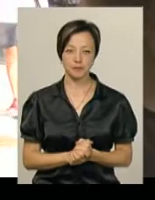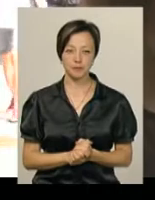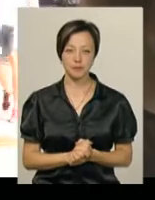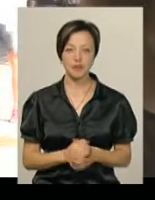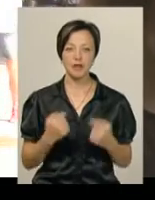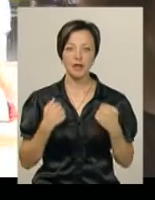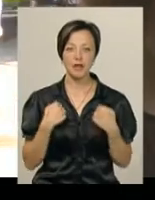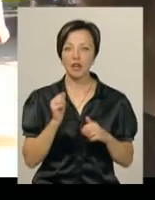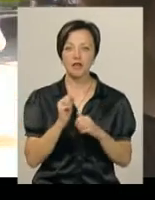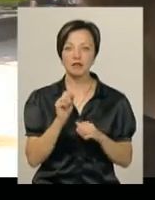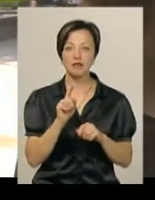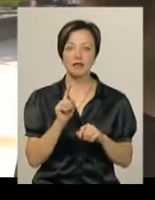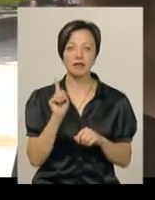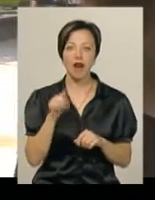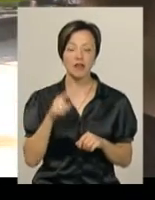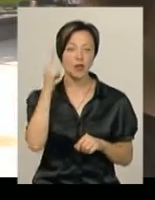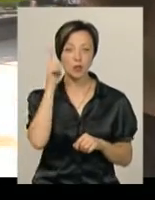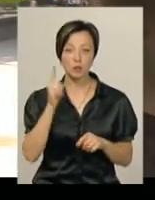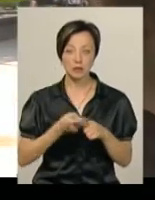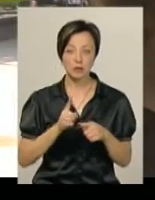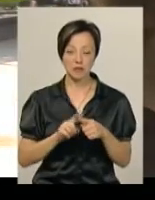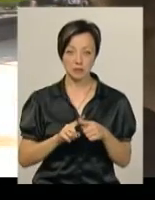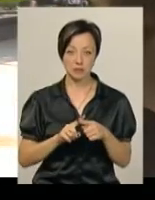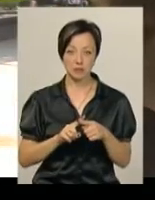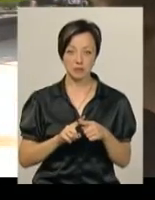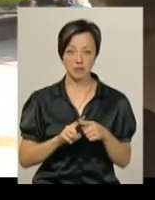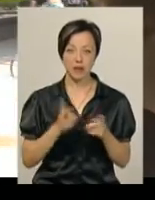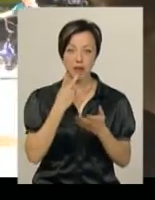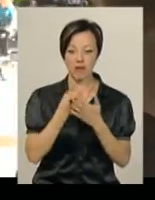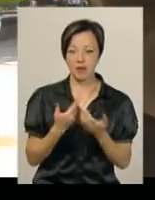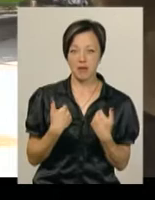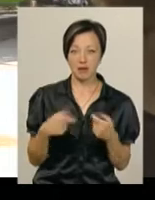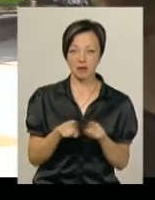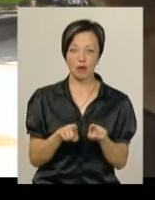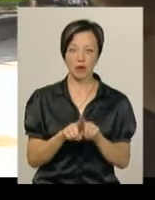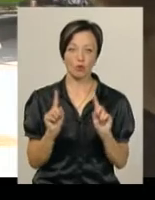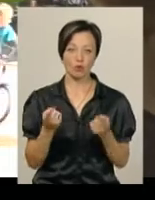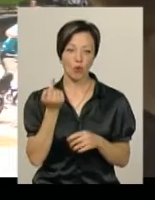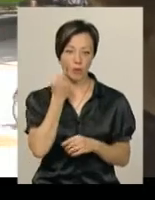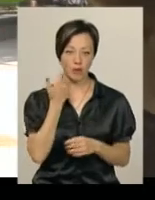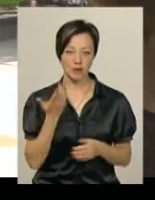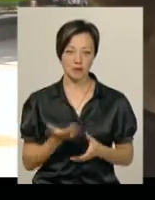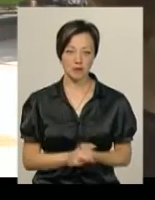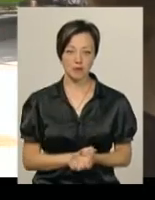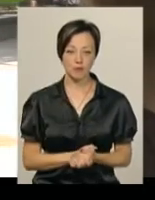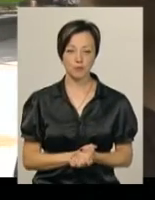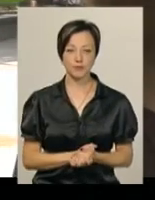тим не дуже задумувалася, воно не виглядало мені так, якось дуже образливо.